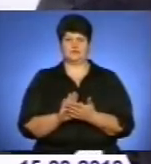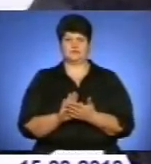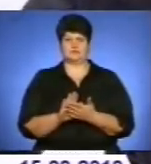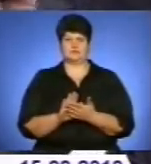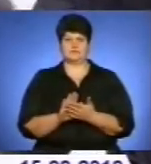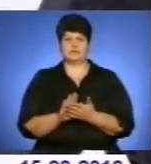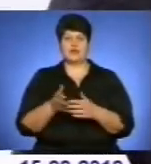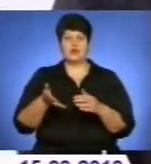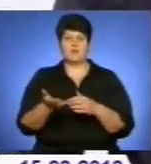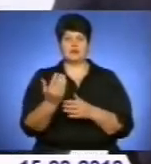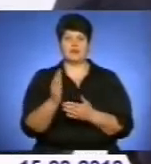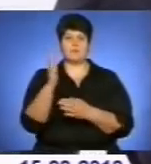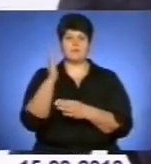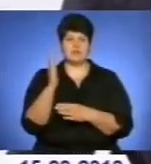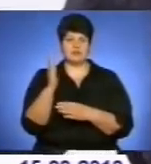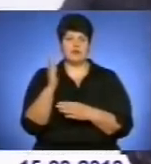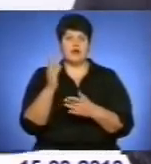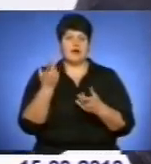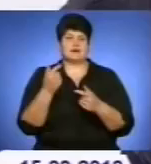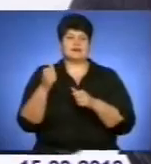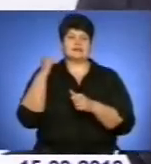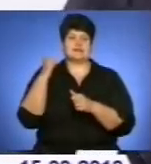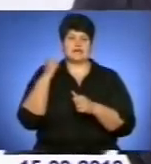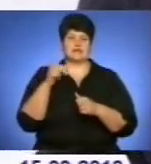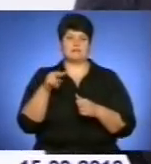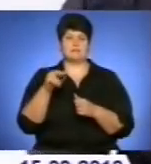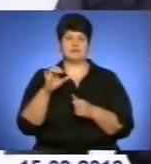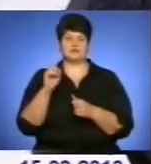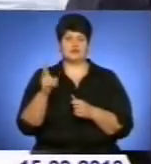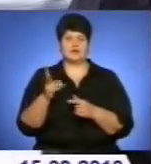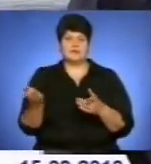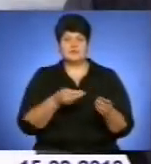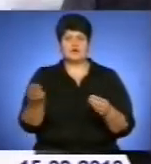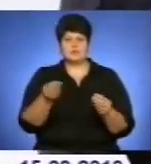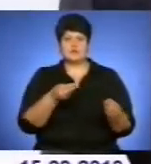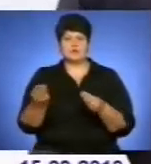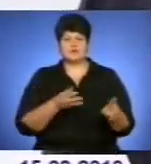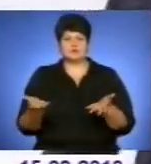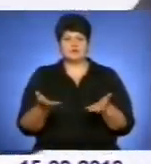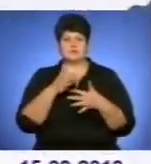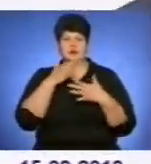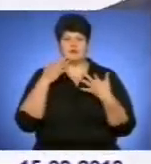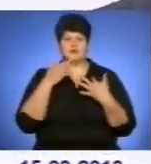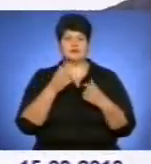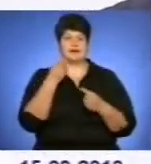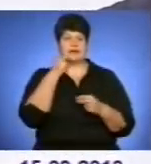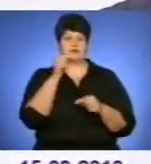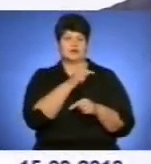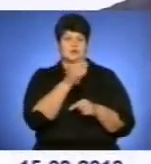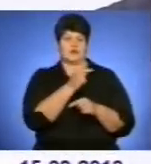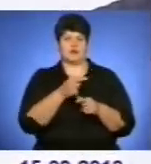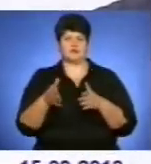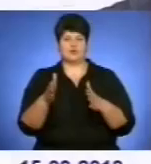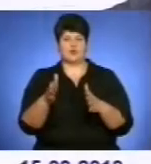розчистили прилеглі території. Тернополяни так висловлюються про сьогоднішні погодні умови і роботу комунальних служб. Сиплі